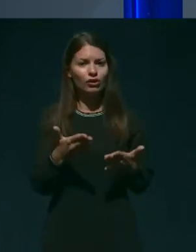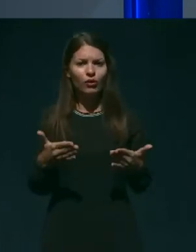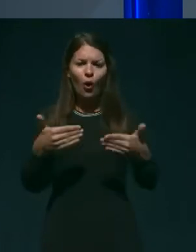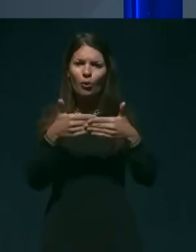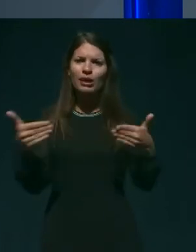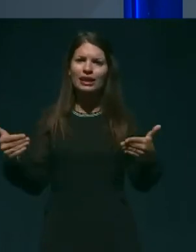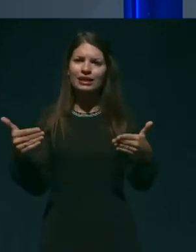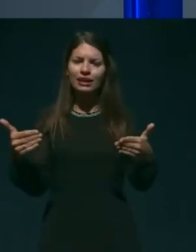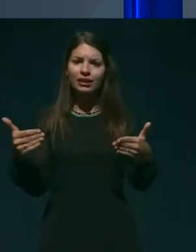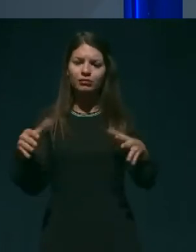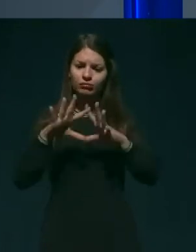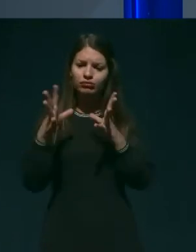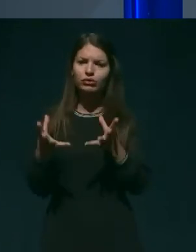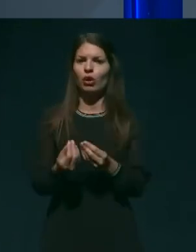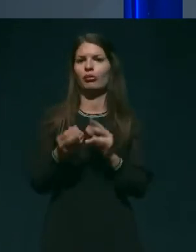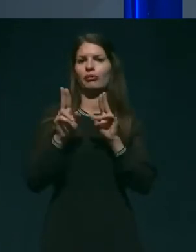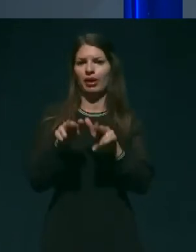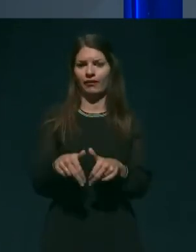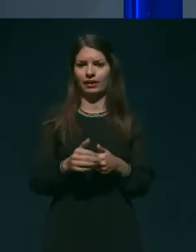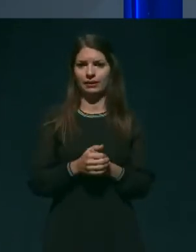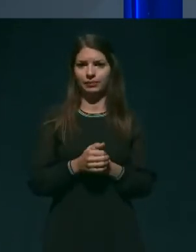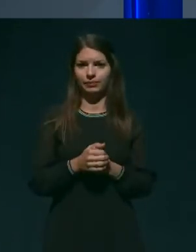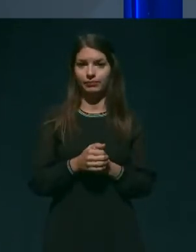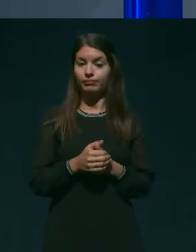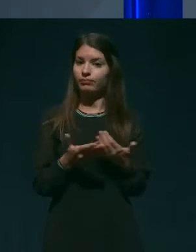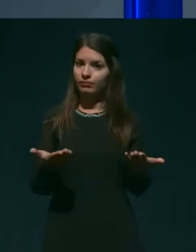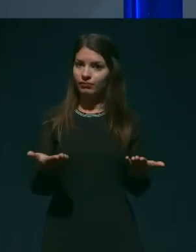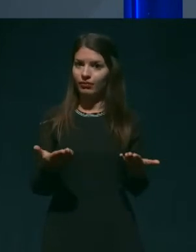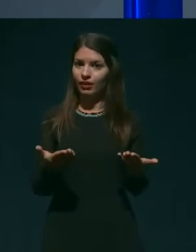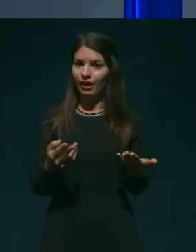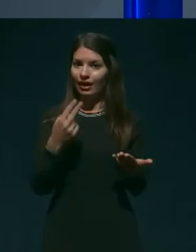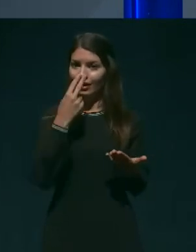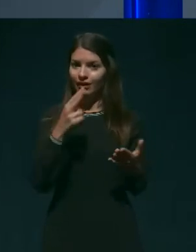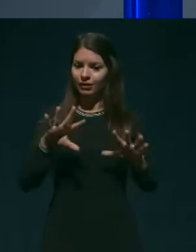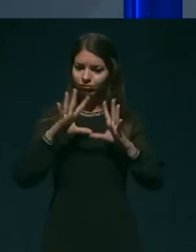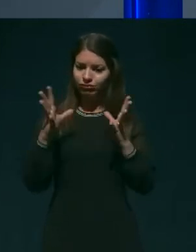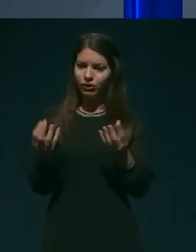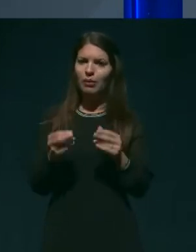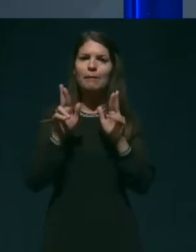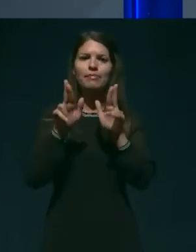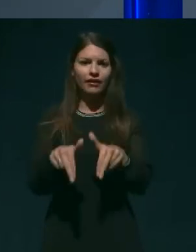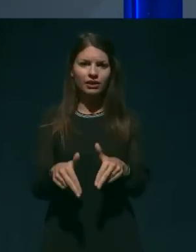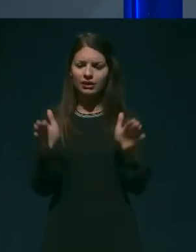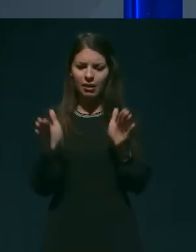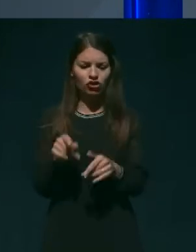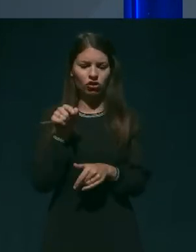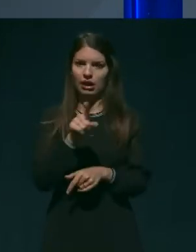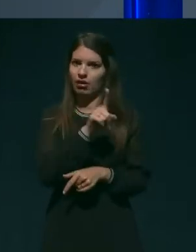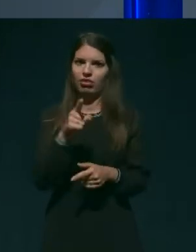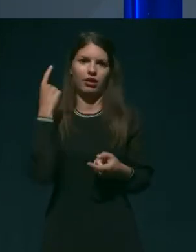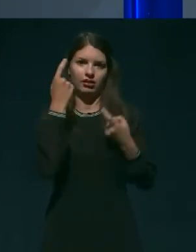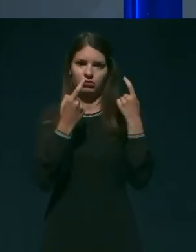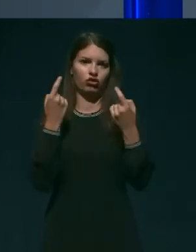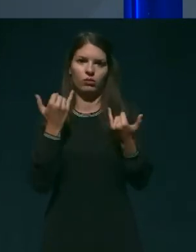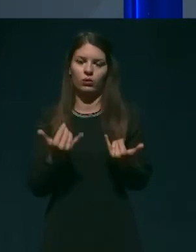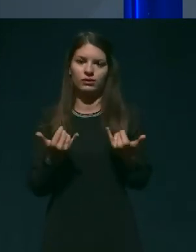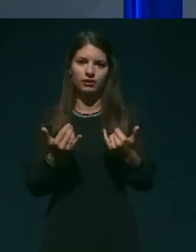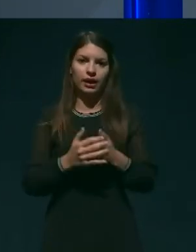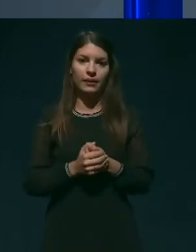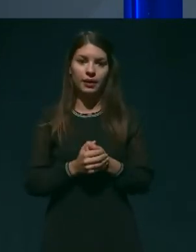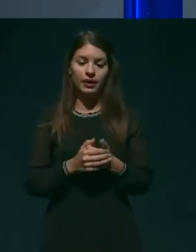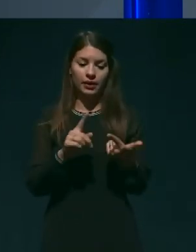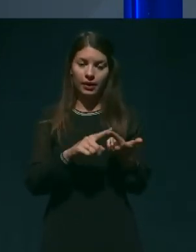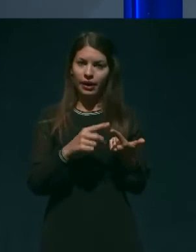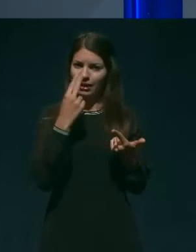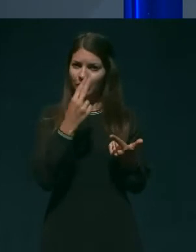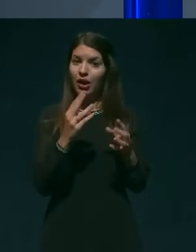Lejte, omejitvi košarice pravic v tem trenutku sveda ne razmišljamo. Ker se tiče dodatnih